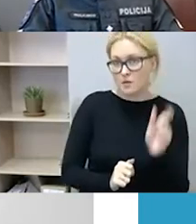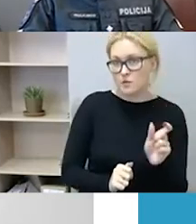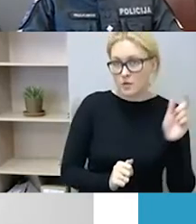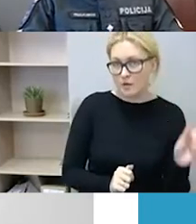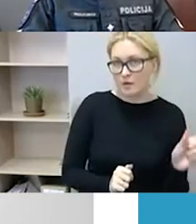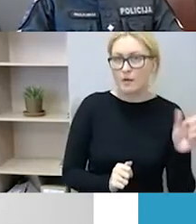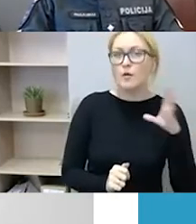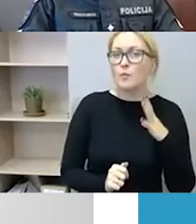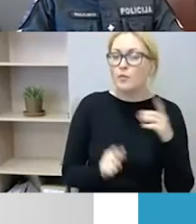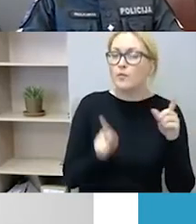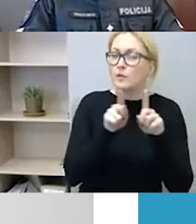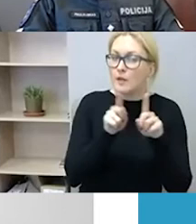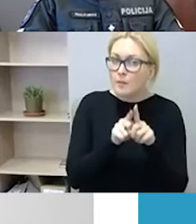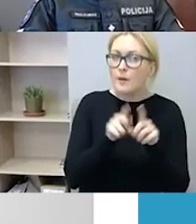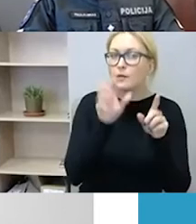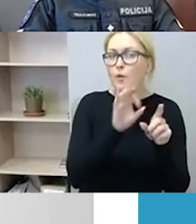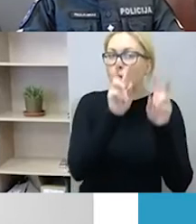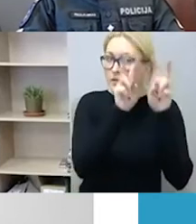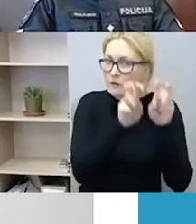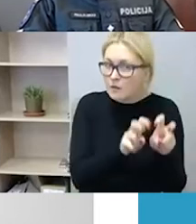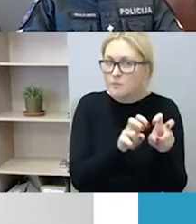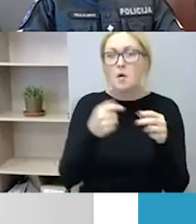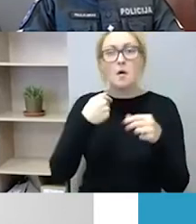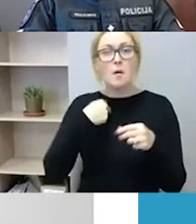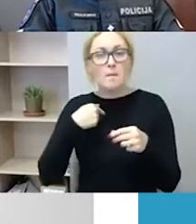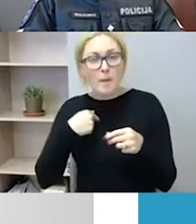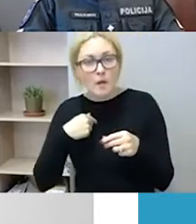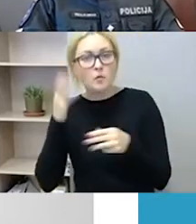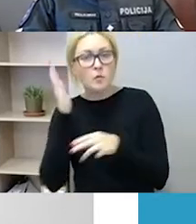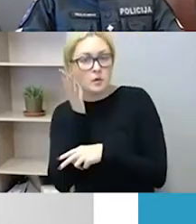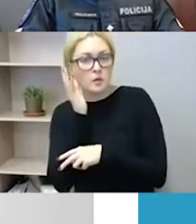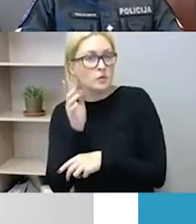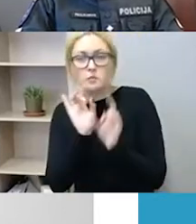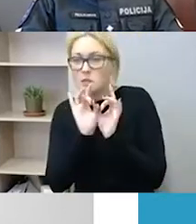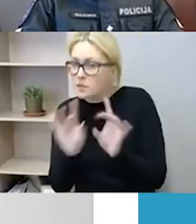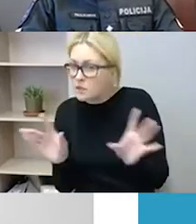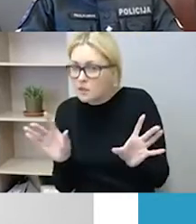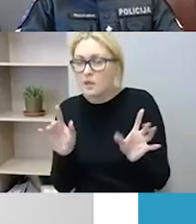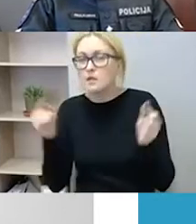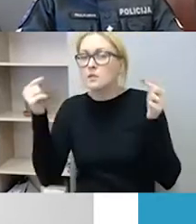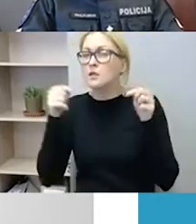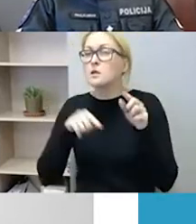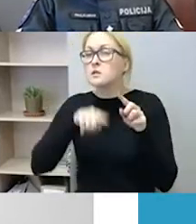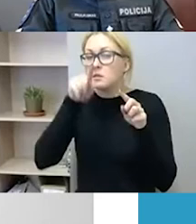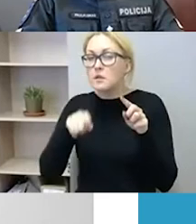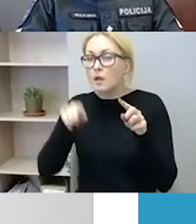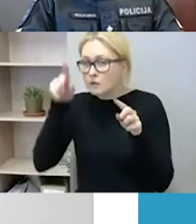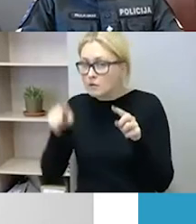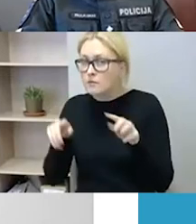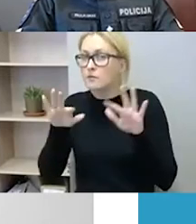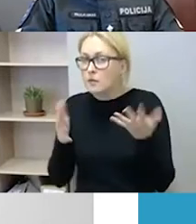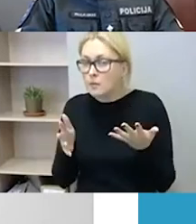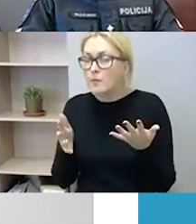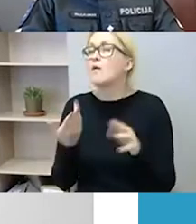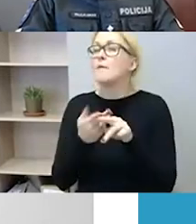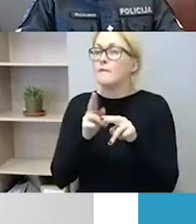duomenis ir ką matau, kad jie netgi skiriasi visų mūsų. Ką tai reiškia, tai dar vėlgi iškelia tam tikrą problemą. Tai yra tai, kad